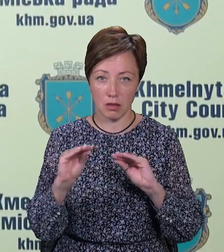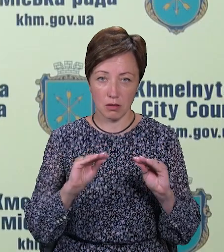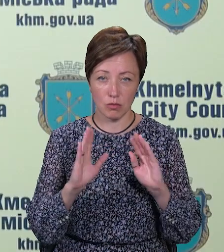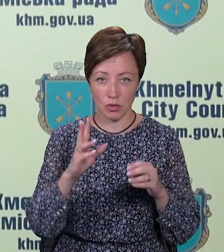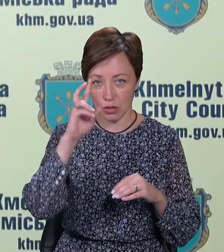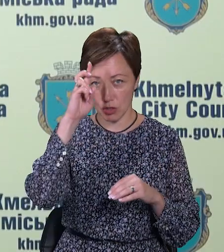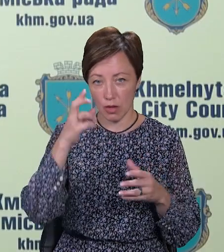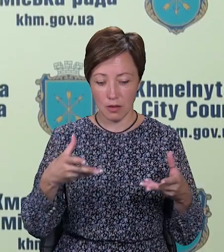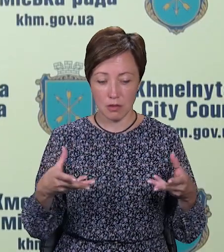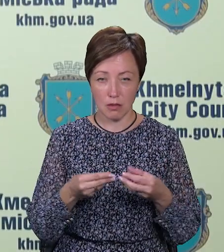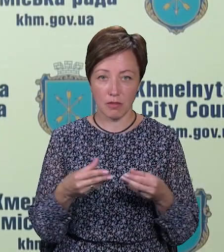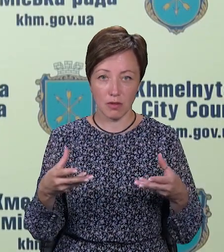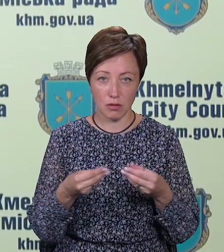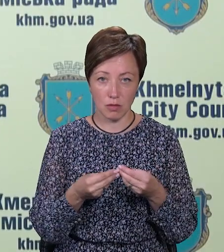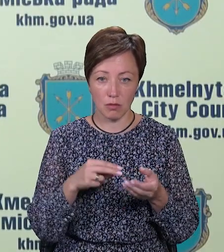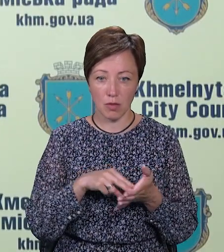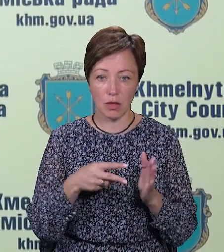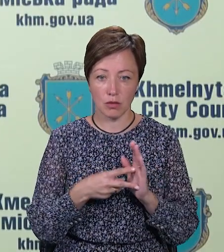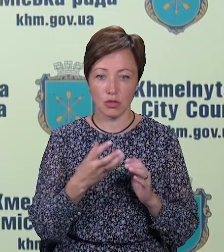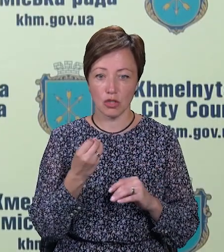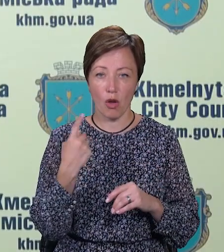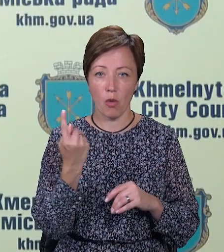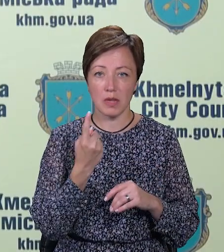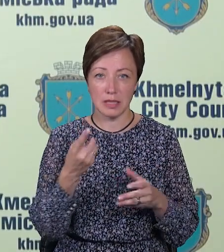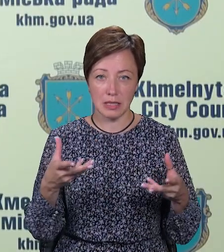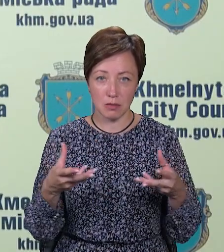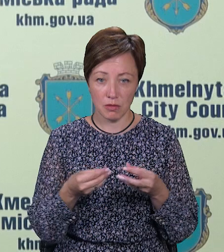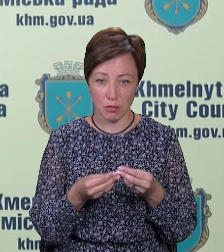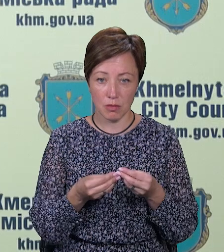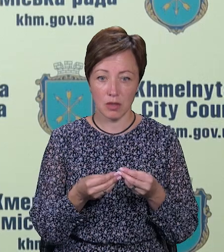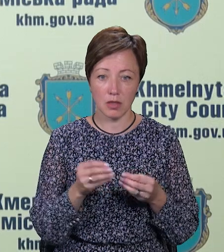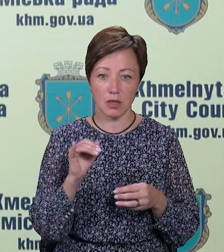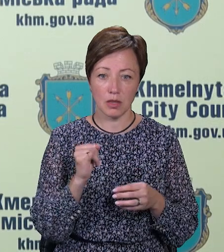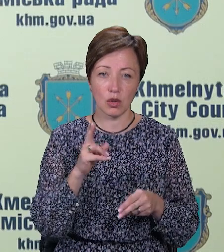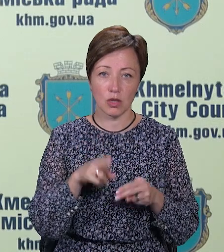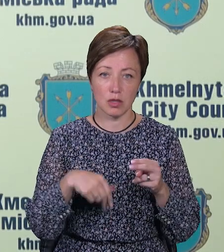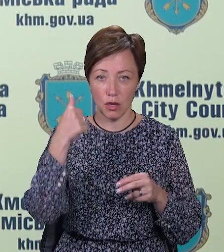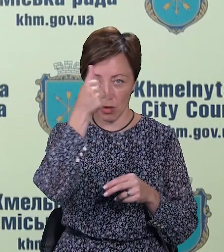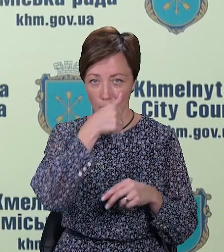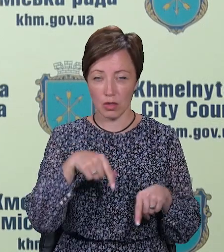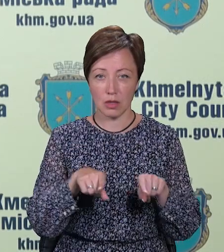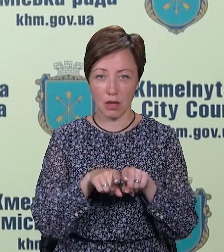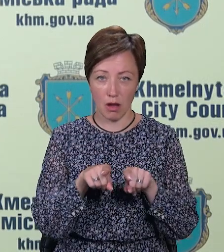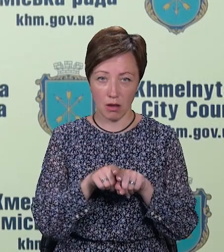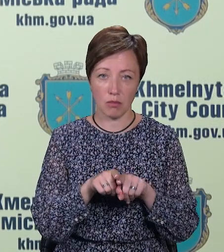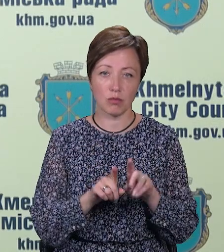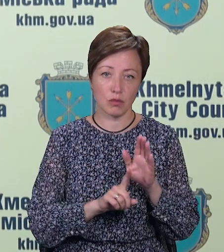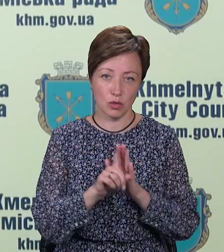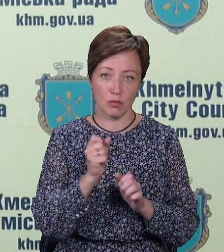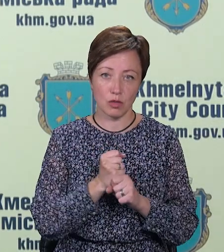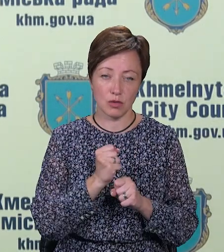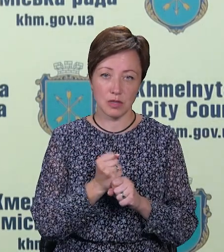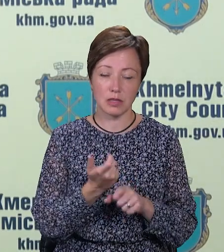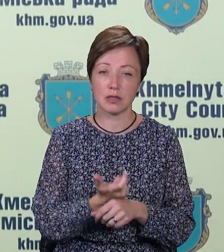буде державне співфінансування, там планується ще обласне співфінансування, ну і планується, до кінця року така лабораторія буде працювати.